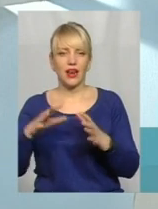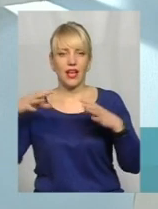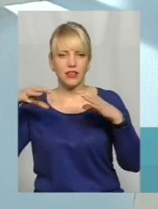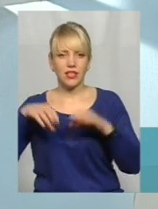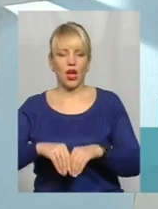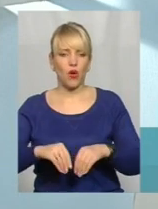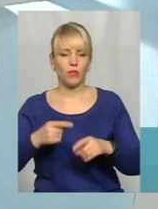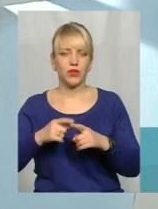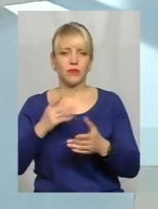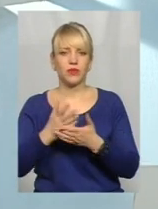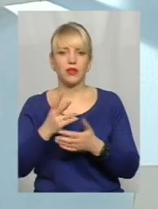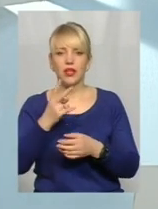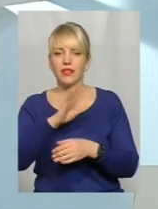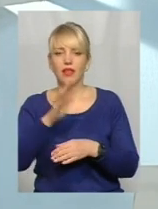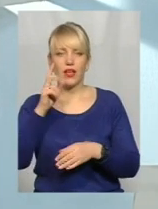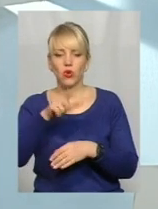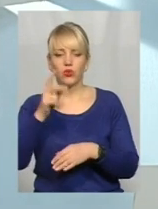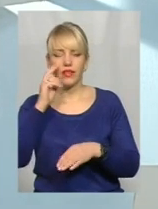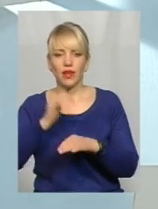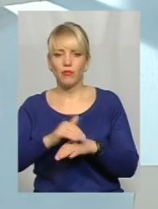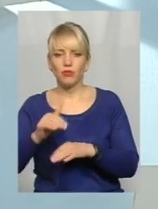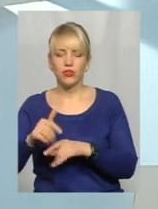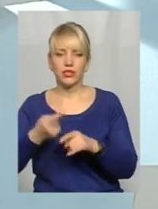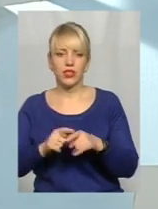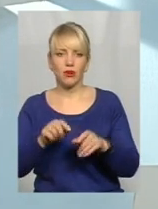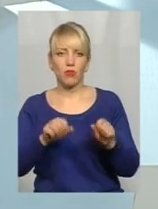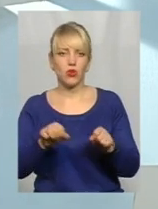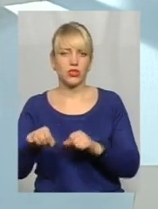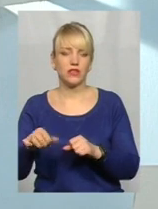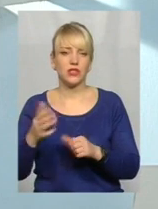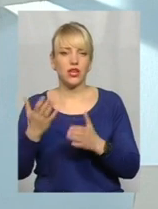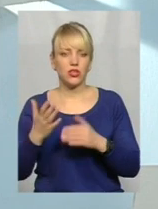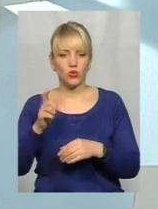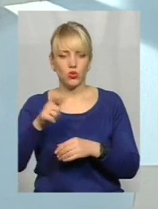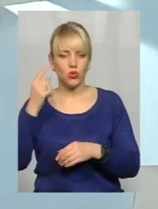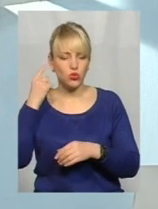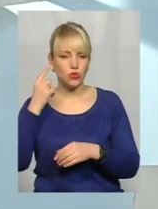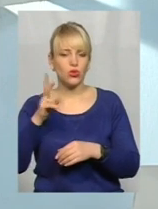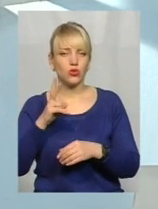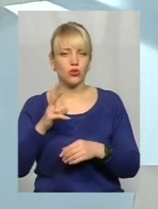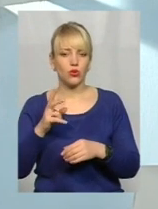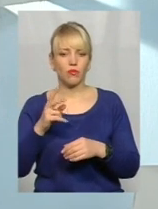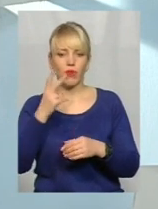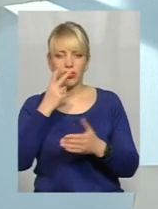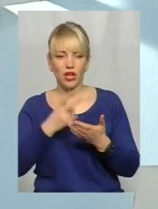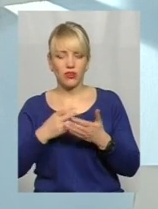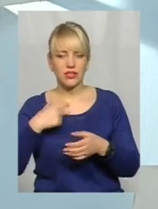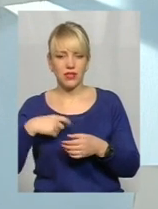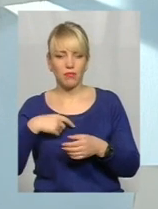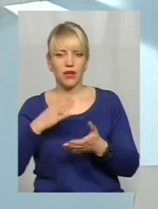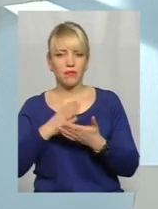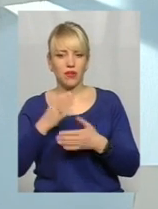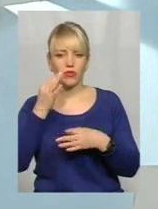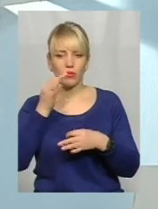не помічаємо тих всіх можливостей. Тому точно, якщо нас чують ті люди, які дотичні до технології, які себе вбачають і мають